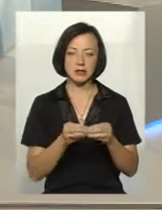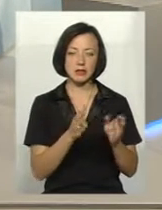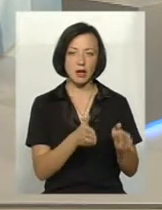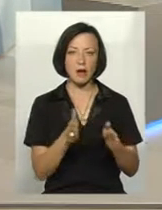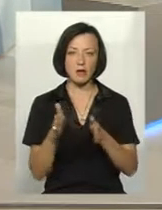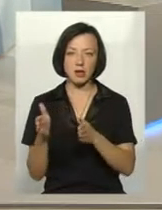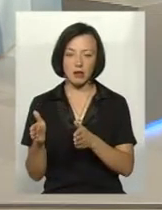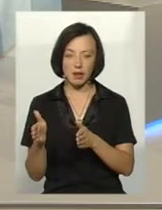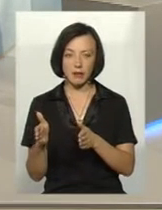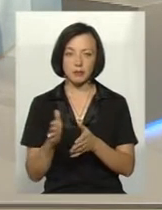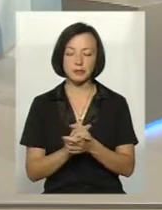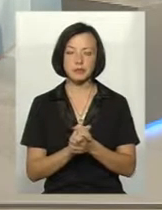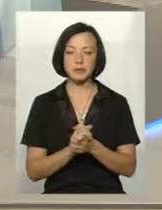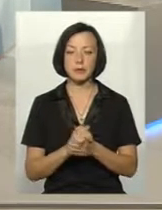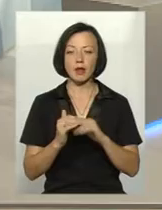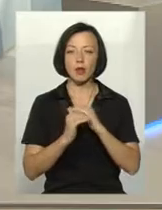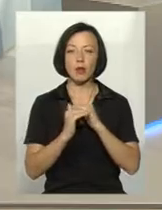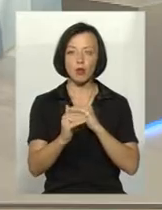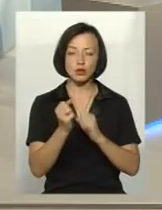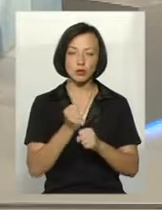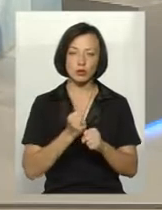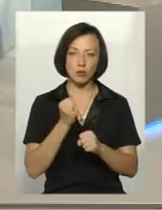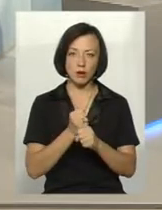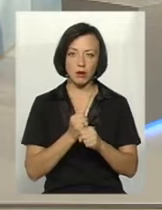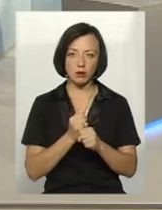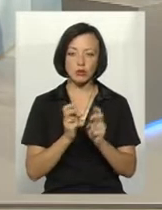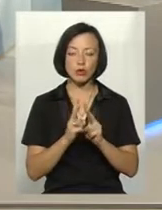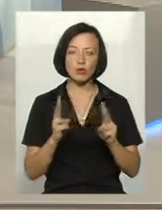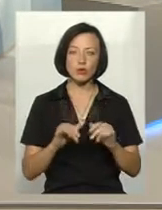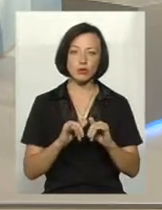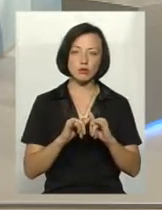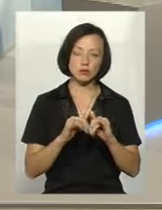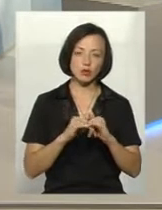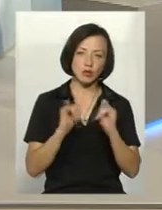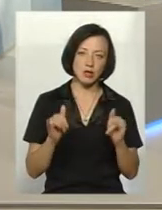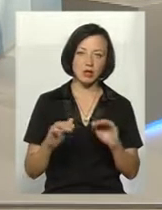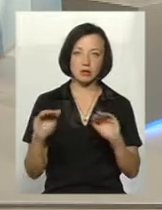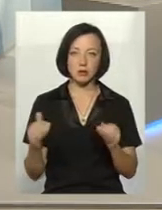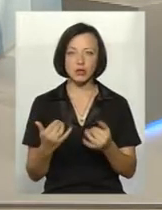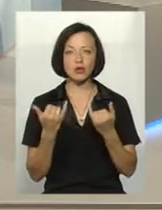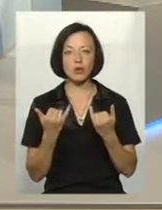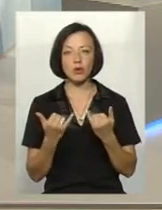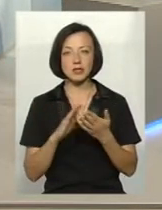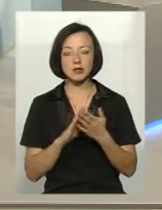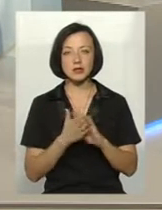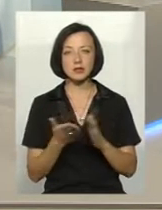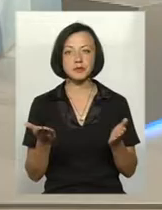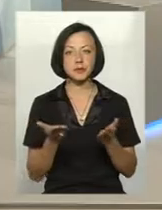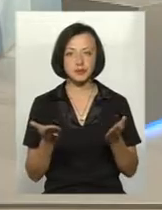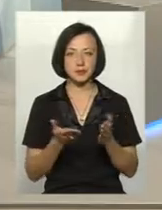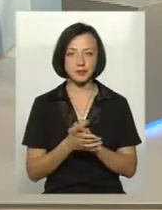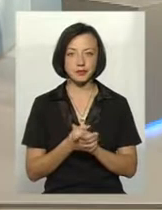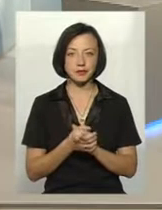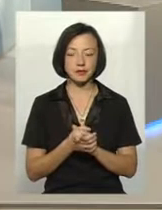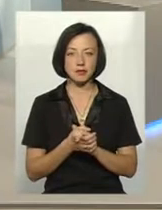площі які вони обробляють то зростає то зменшується сьогодні ситуація я б цього не сказав бо